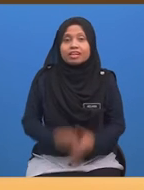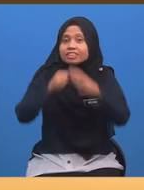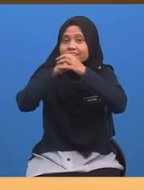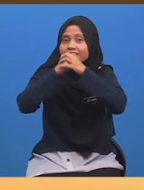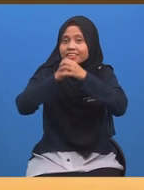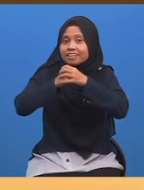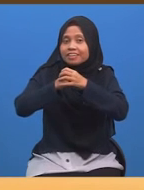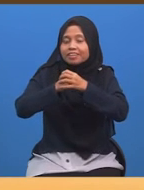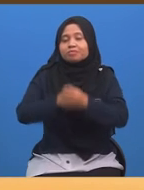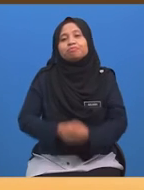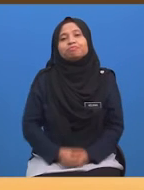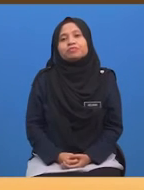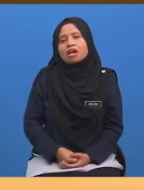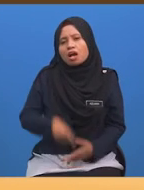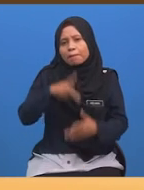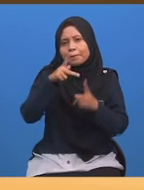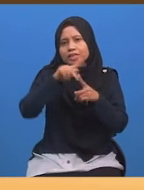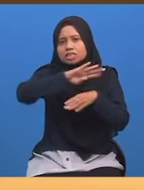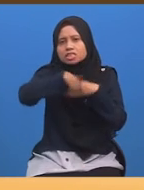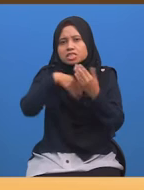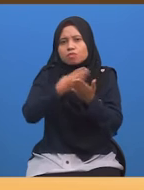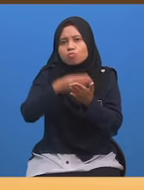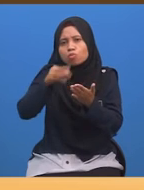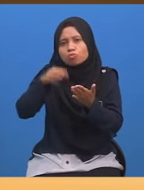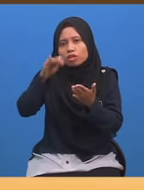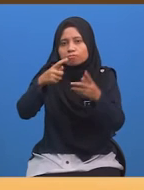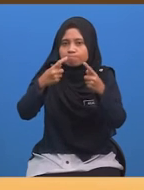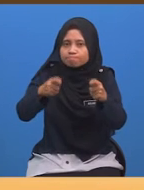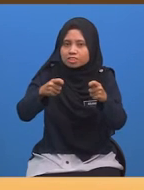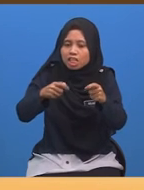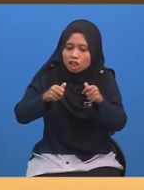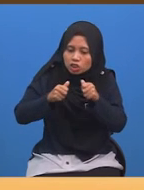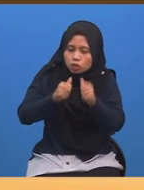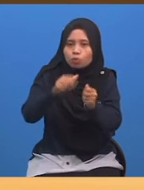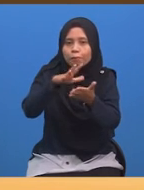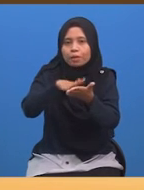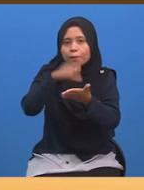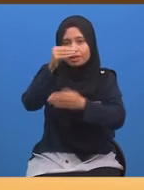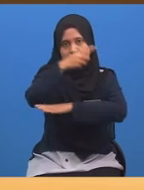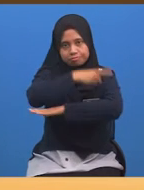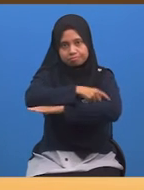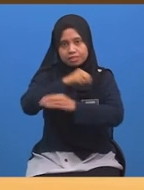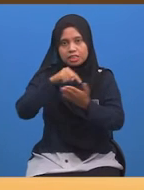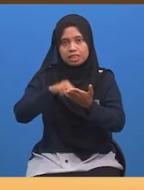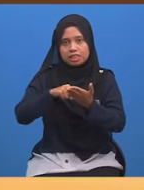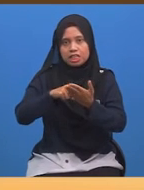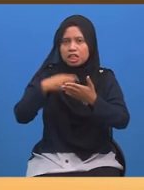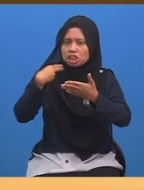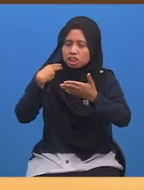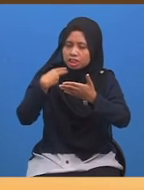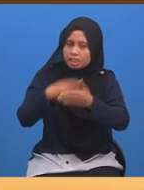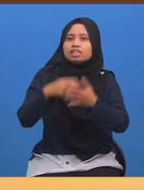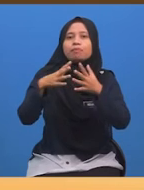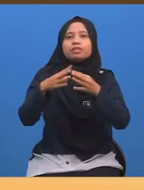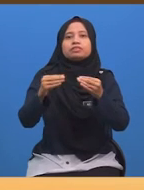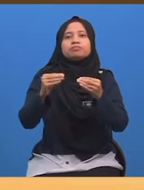Tahniah Cikgu ucapkan kepada semua murid Yang telah mengikuti sesi pembelajaran pada hari ini Sehingga ke